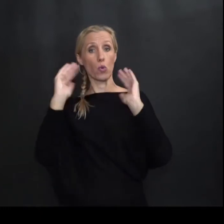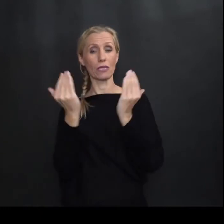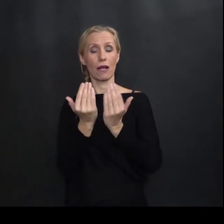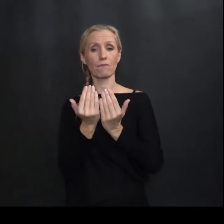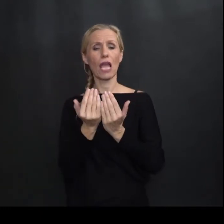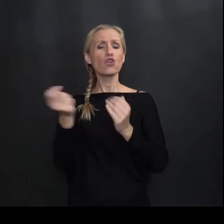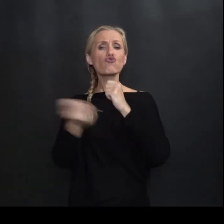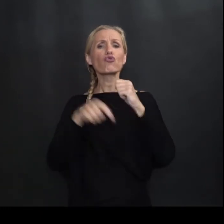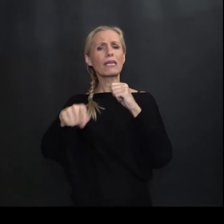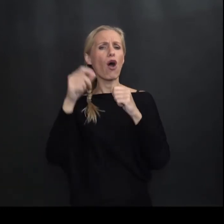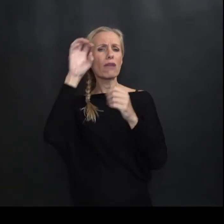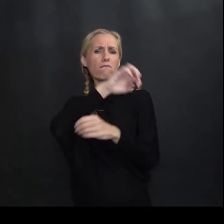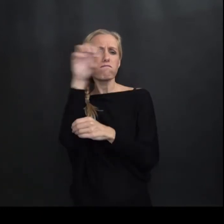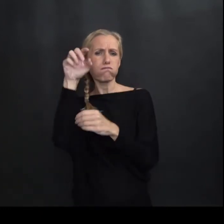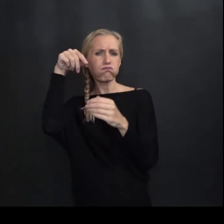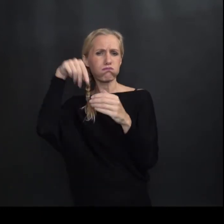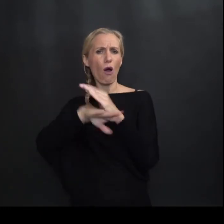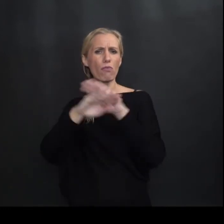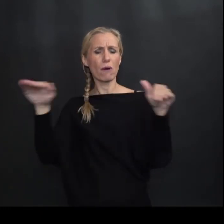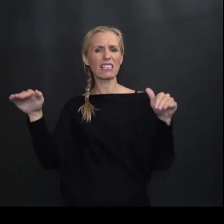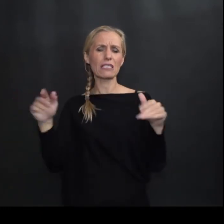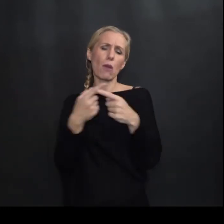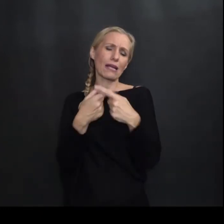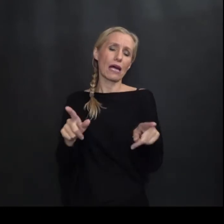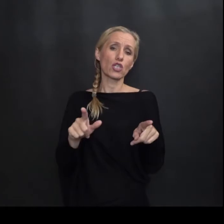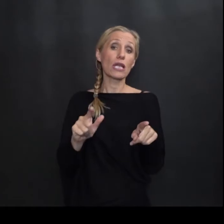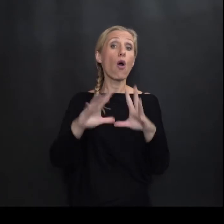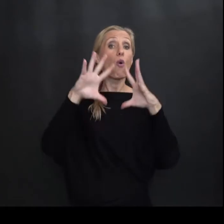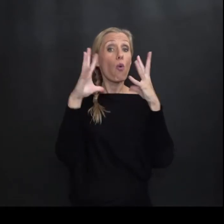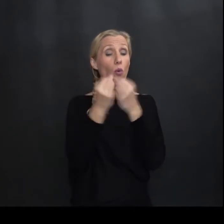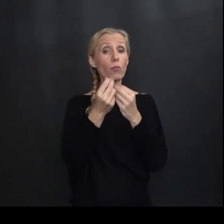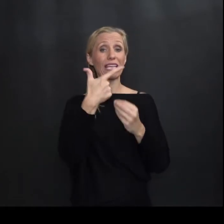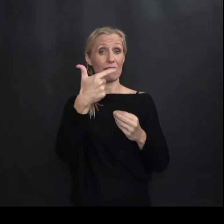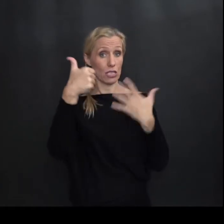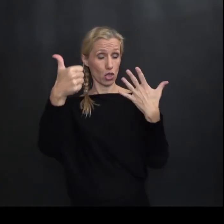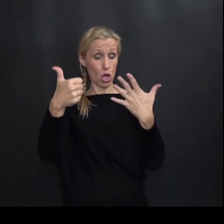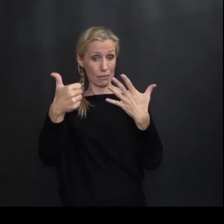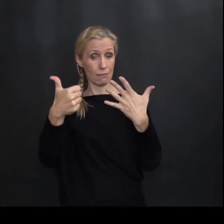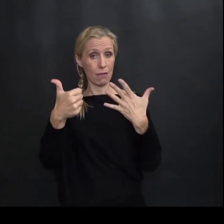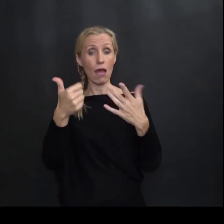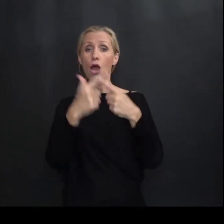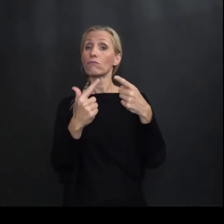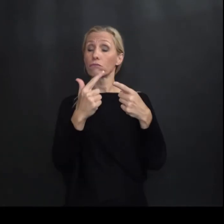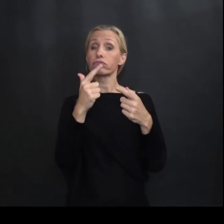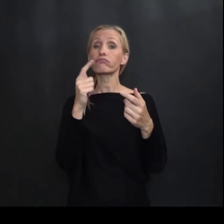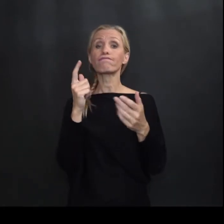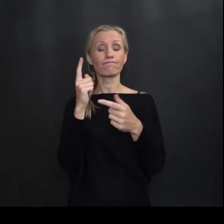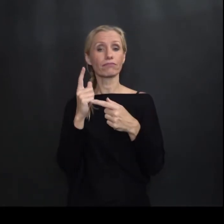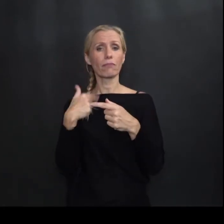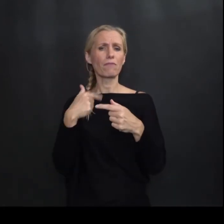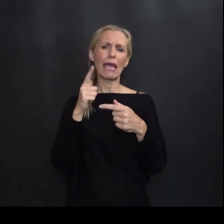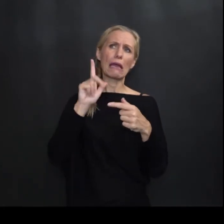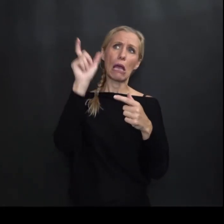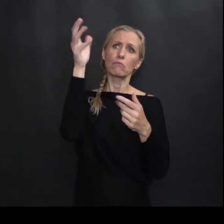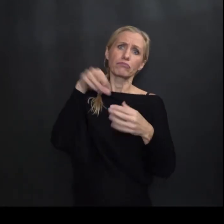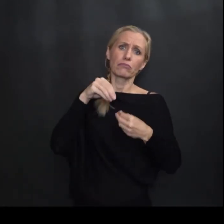Sudbena ovakvih podmornica Bila je različita Njih je bilo 26 To su ovaj Tako zvana CB20 Neke